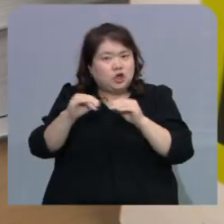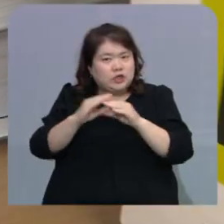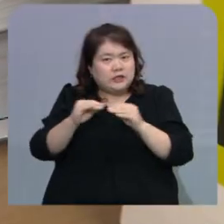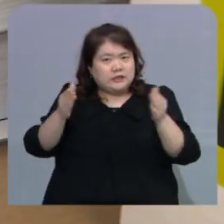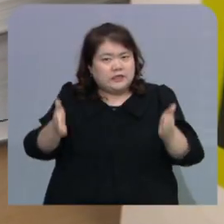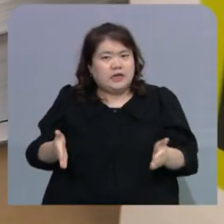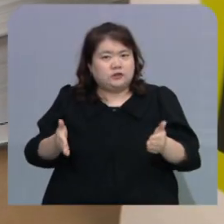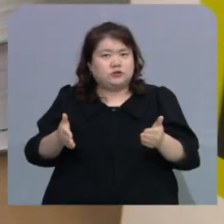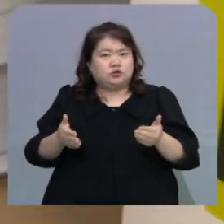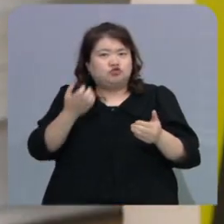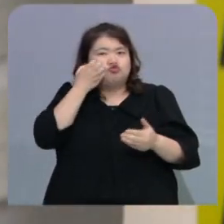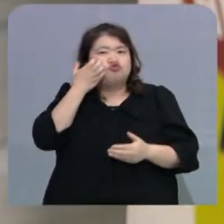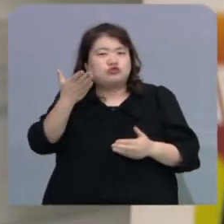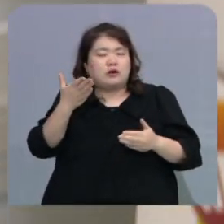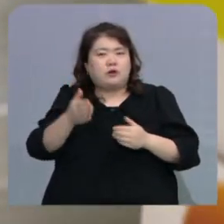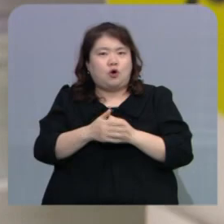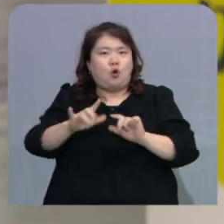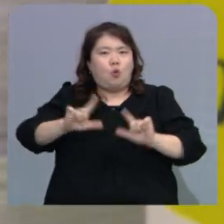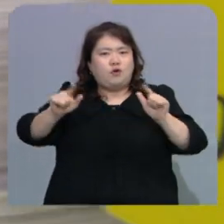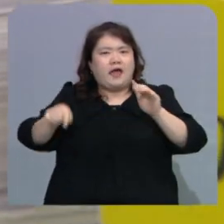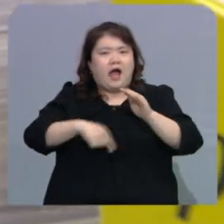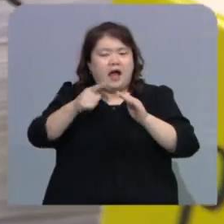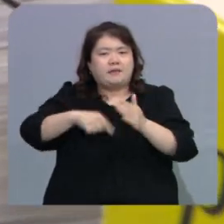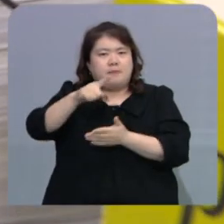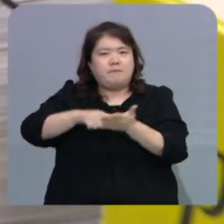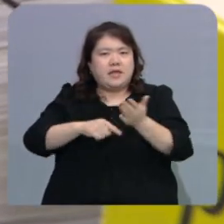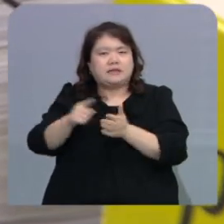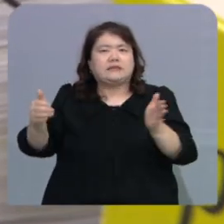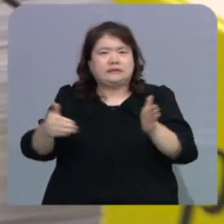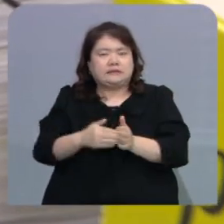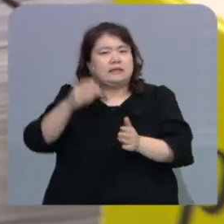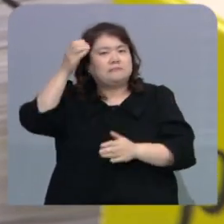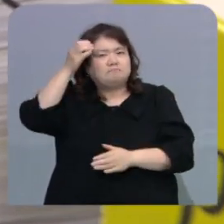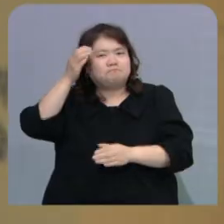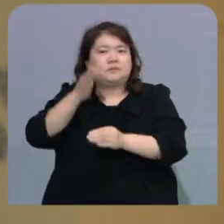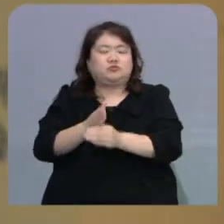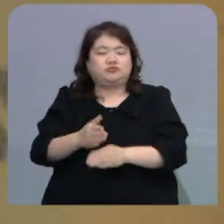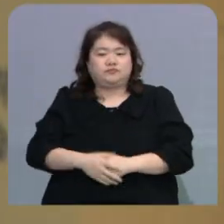하지만 주민들은 늦어도 올해 안에 배상이 끝나길 바라고 있습니다.